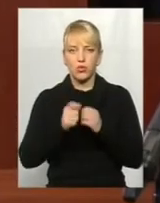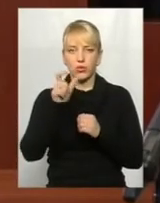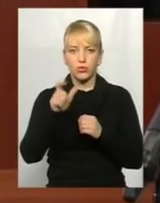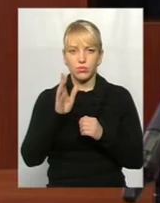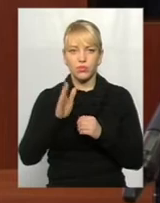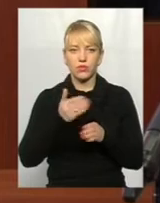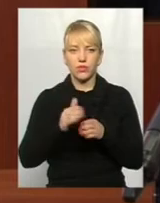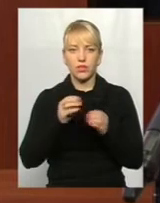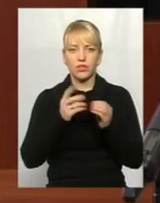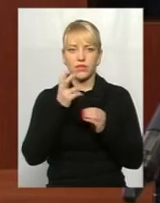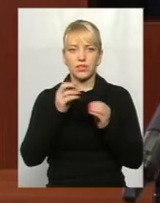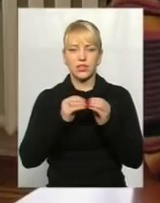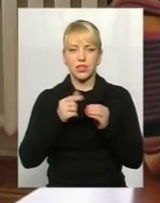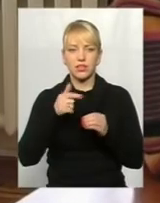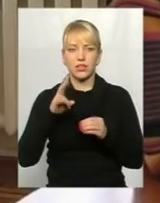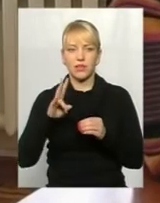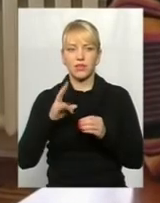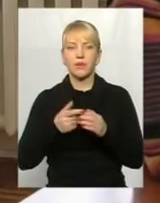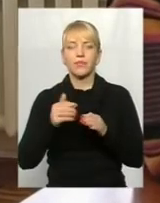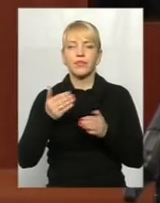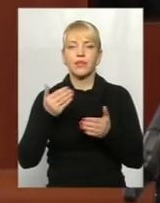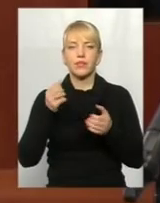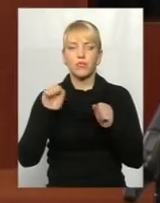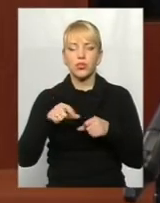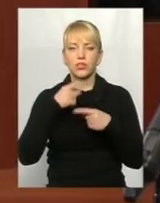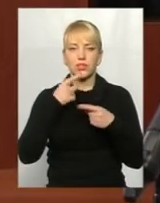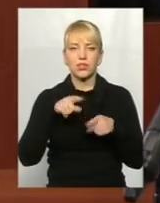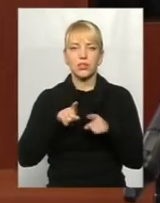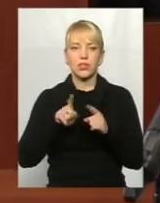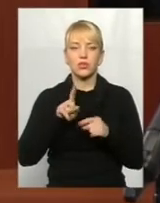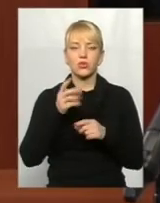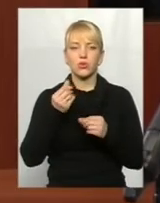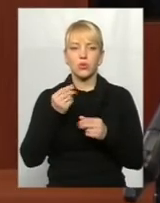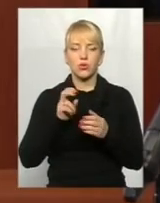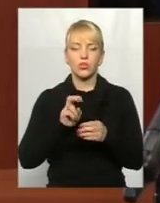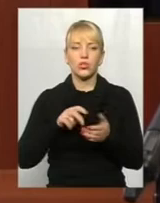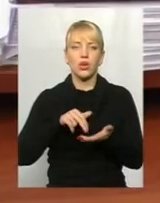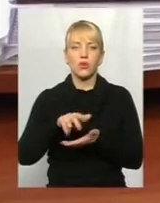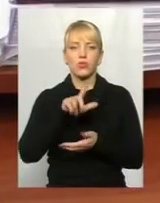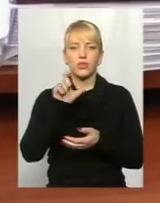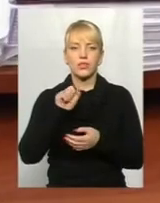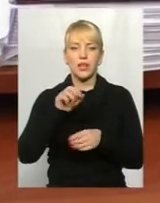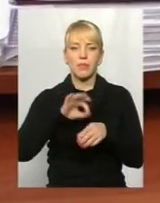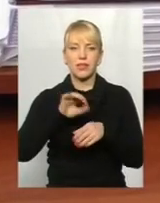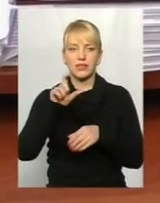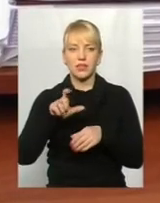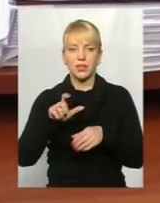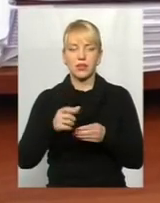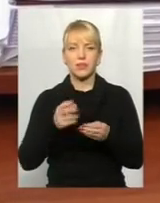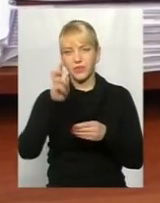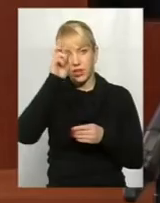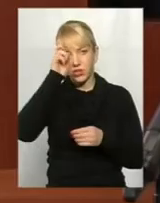гривень. Тобто формально можна сказати так, що гроші ходять за пацієнтом. Держава у